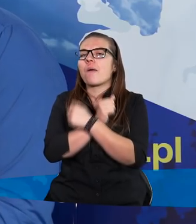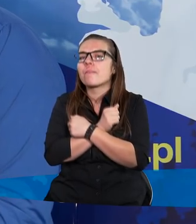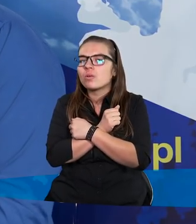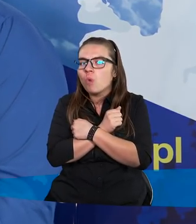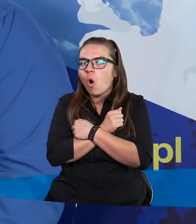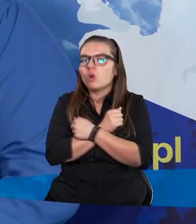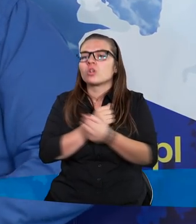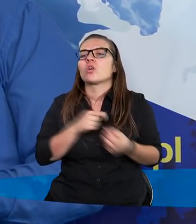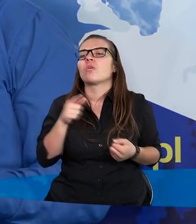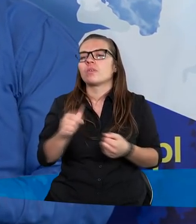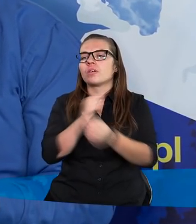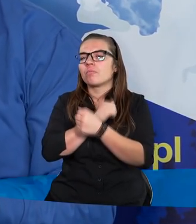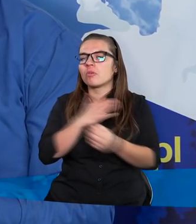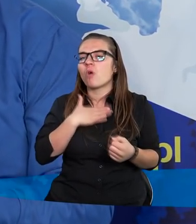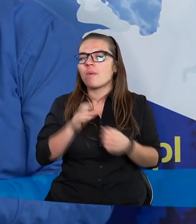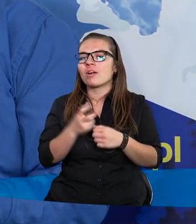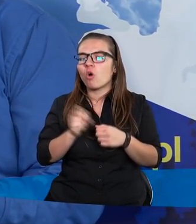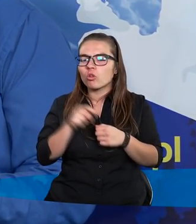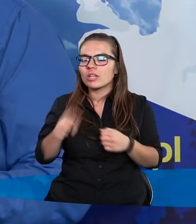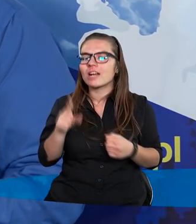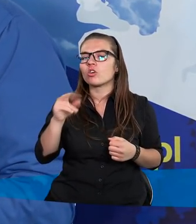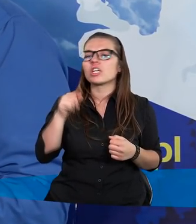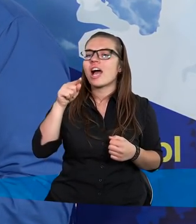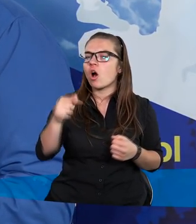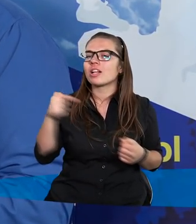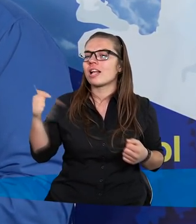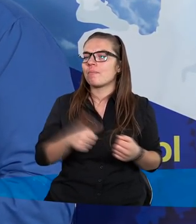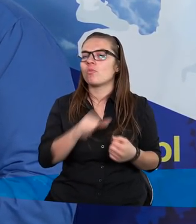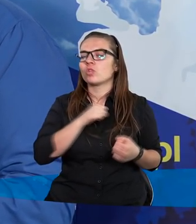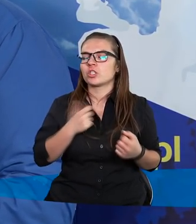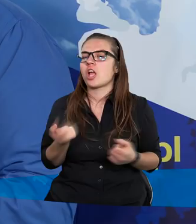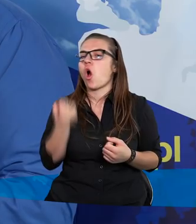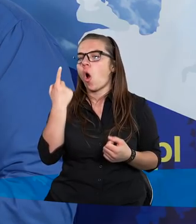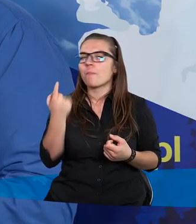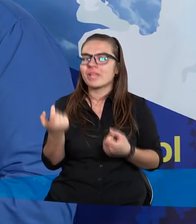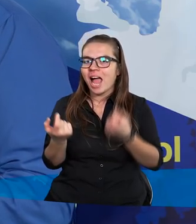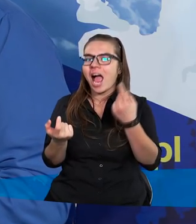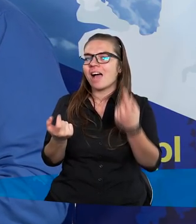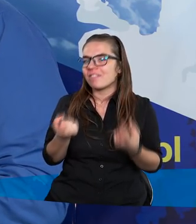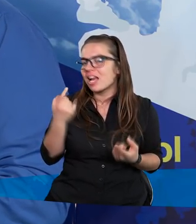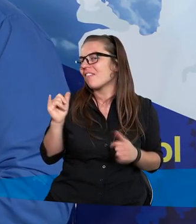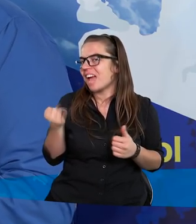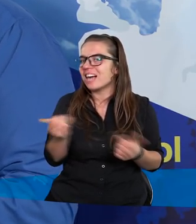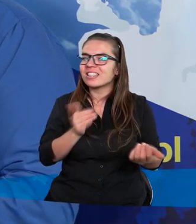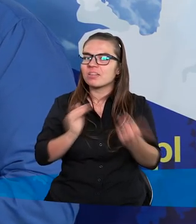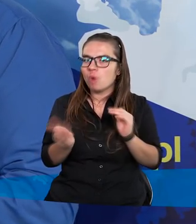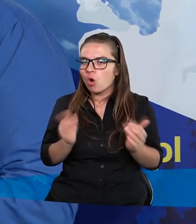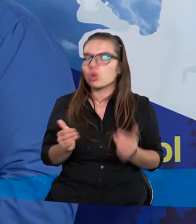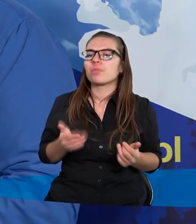Miłość ma to do siebie, że ona musi się objawiać w jakiś sposób.